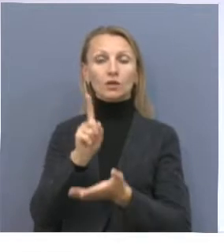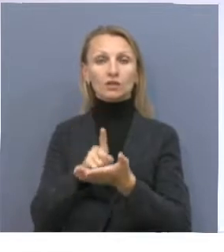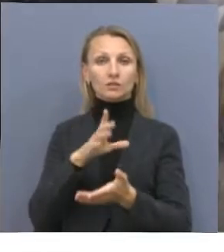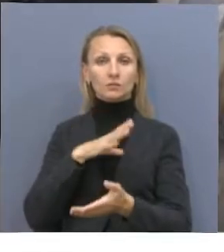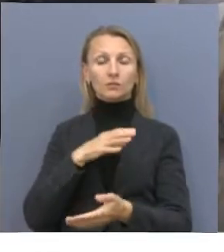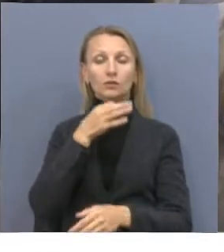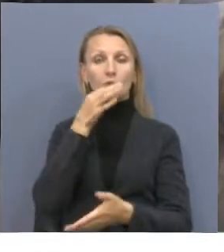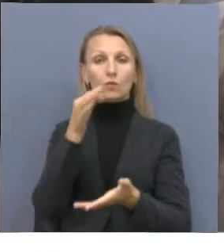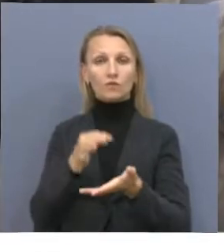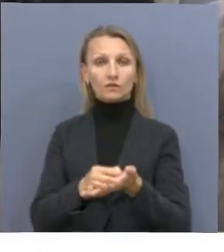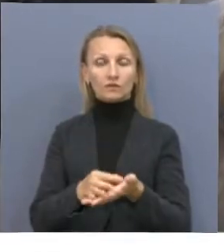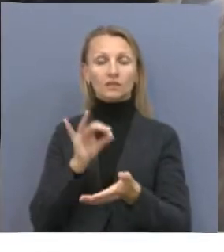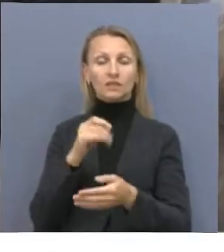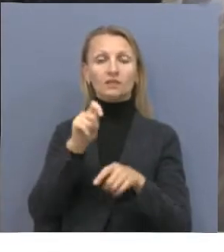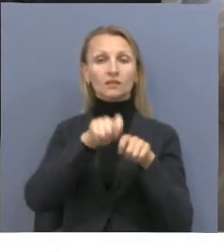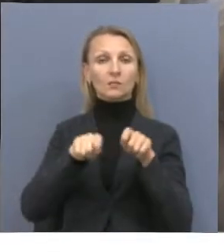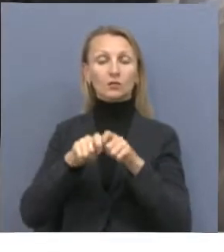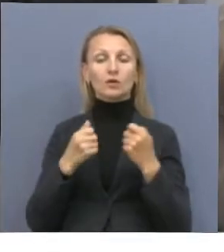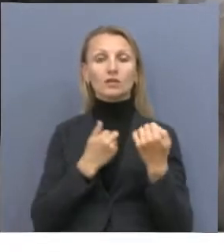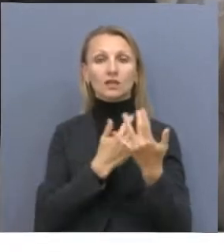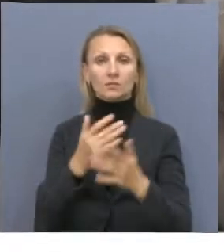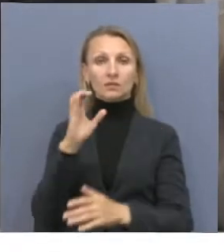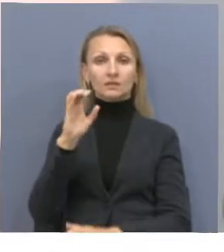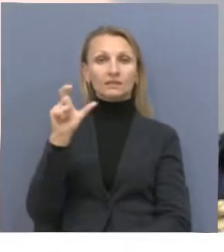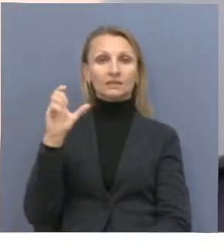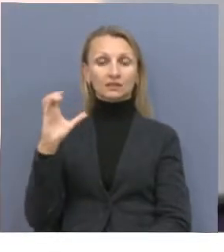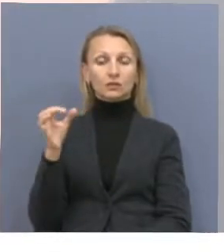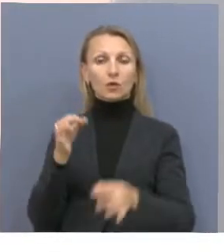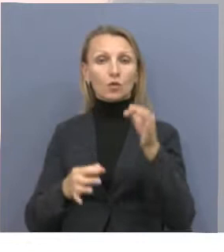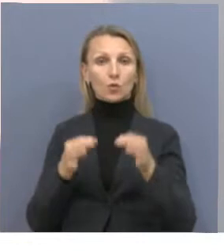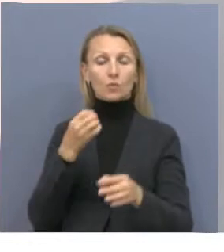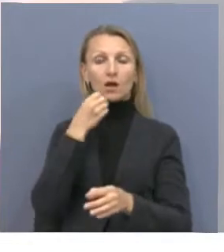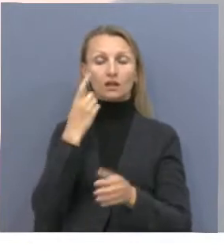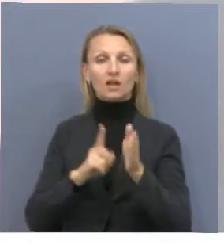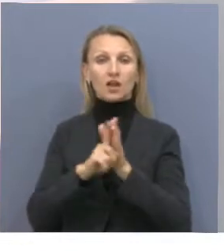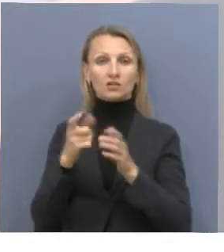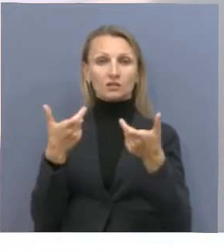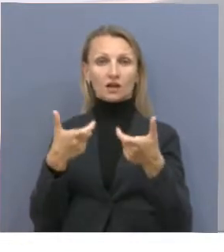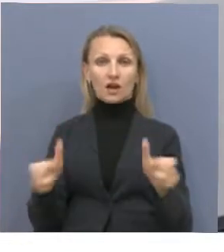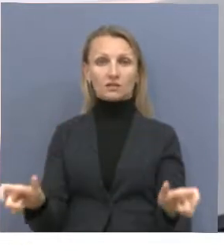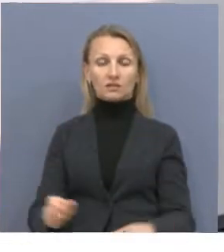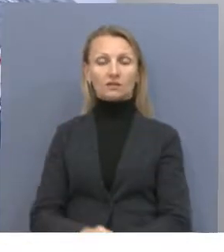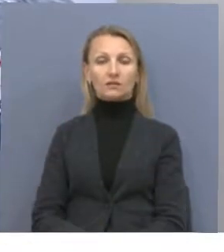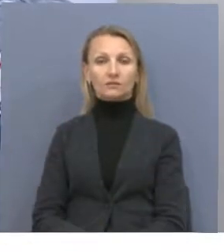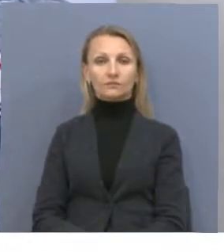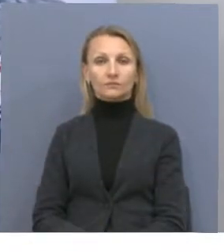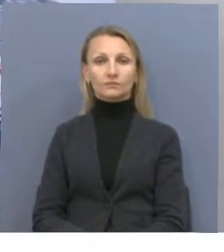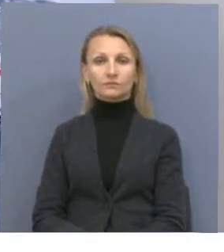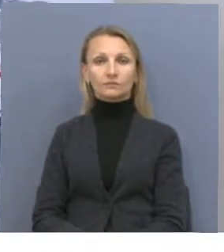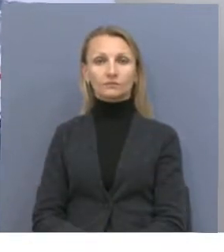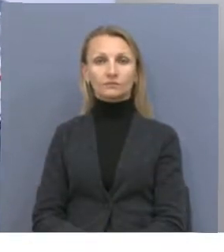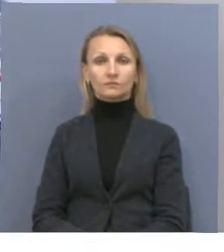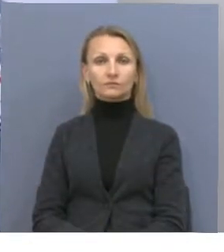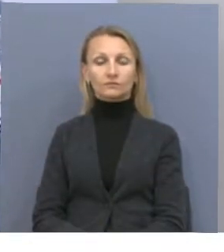ответственность и неукоснительно соблюдать требования санитарных норм после выхода из локдауна. Зарина Десюкеева, Ерды Гульдадбас, Куза,